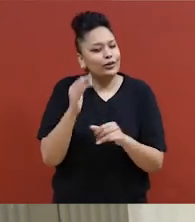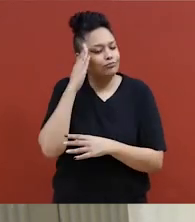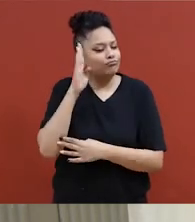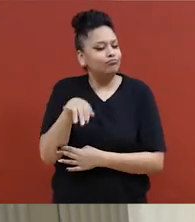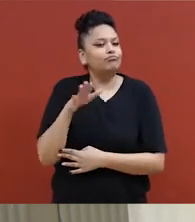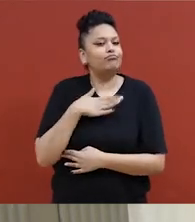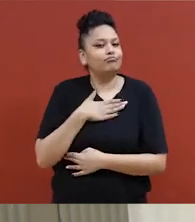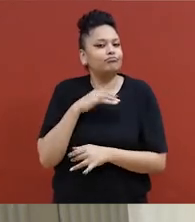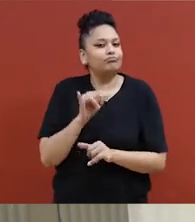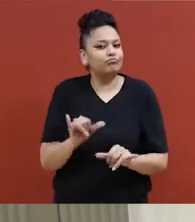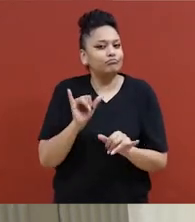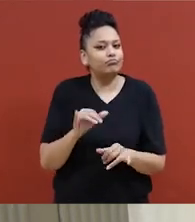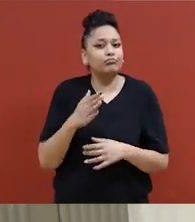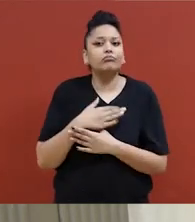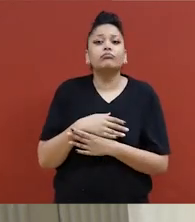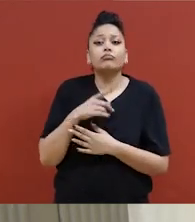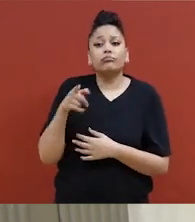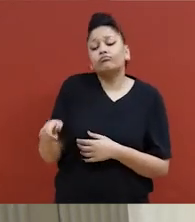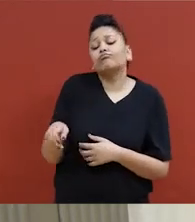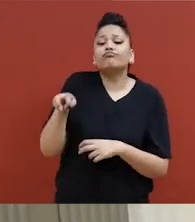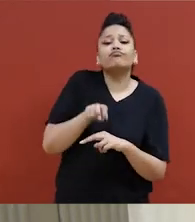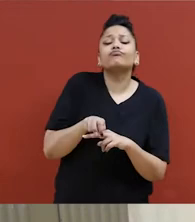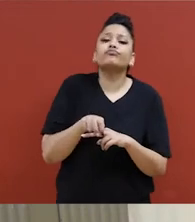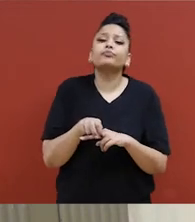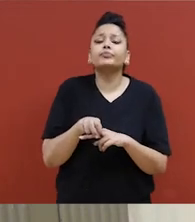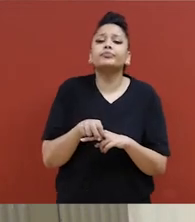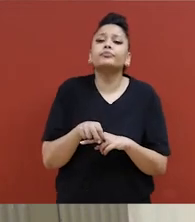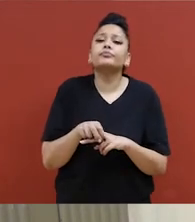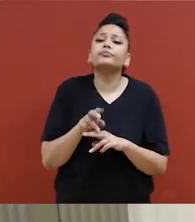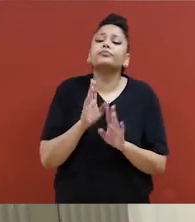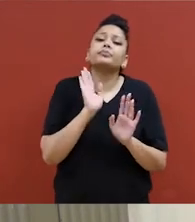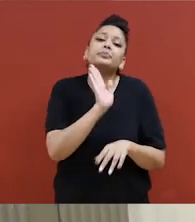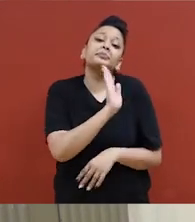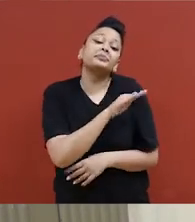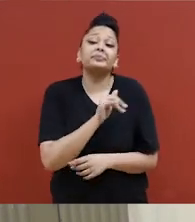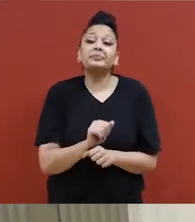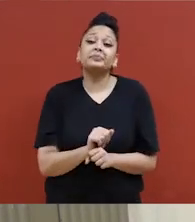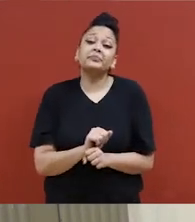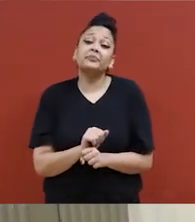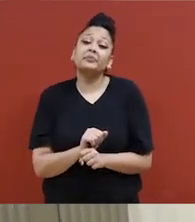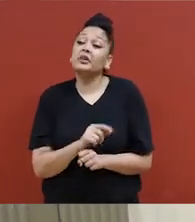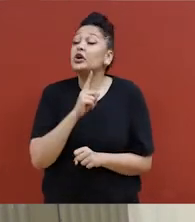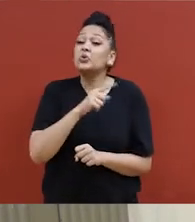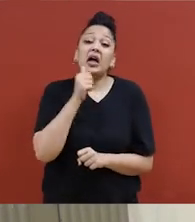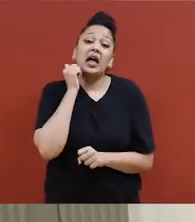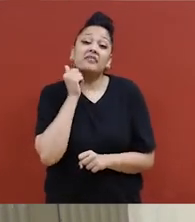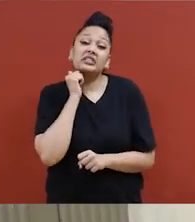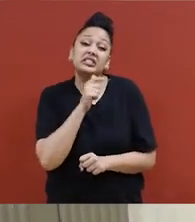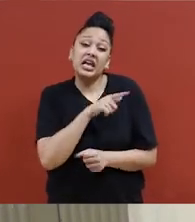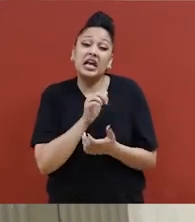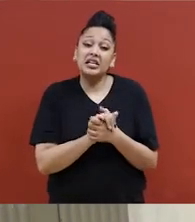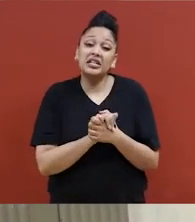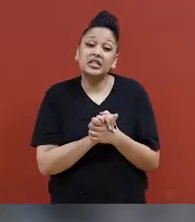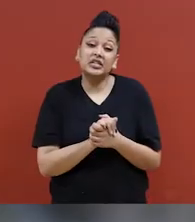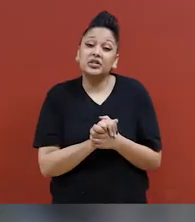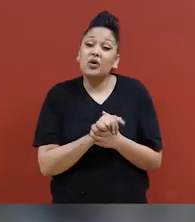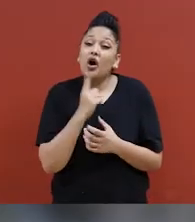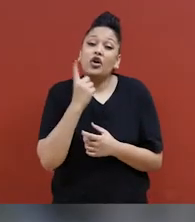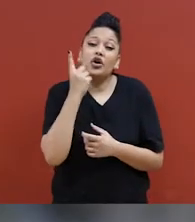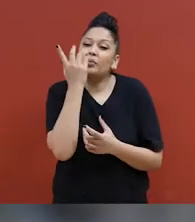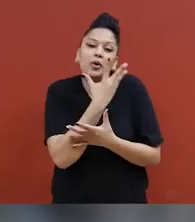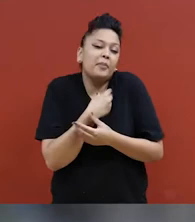Et un jour, une femme s'est assise à côté d'elle et lui a dit, « Ma chère, je vous vois tous les jours.